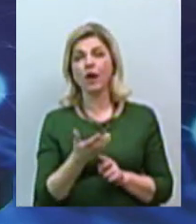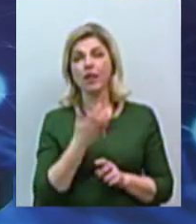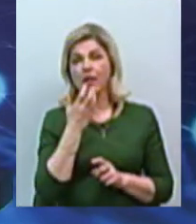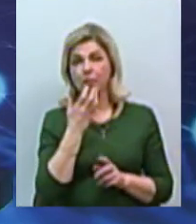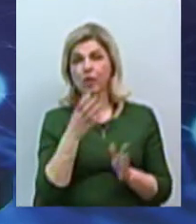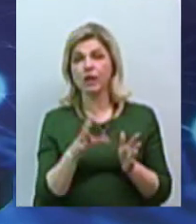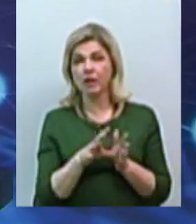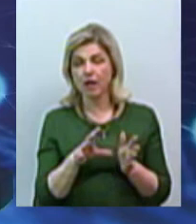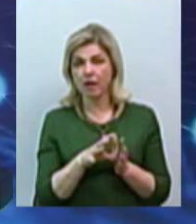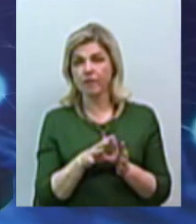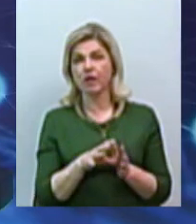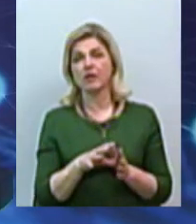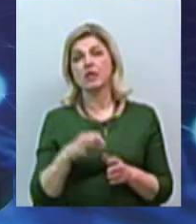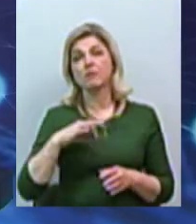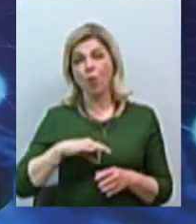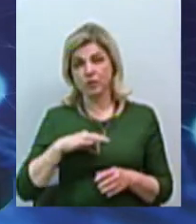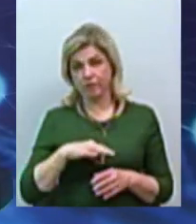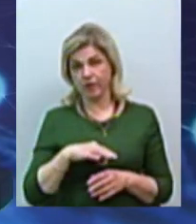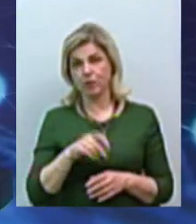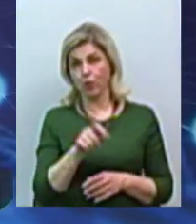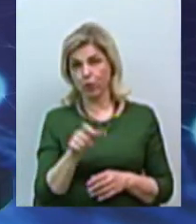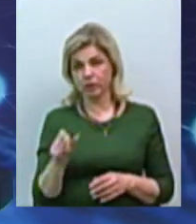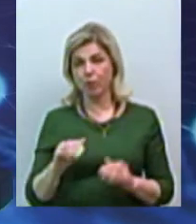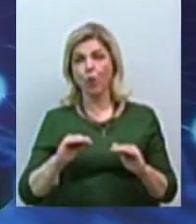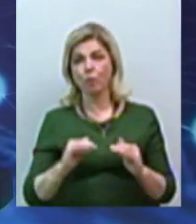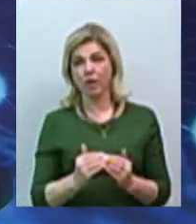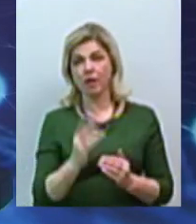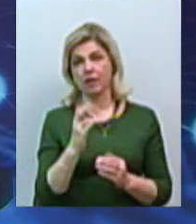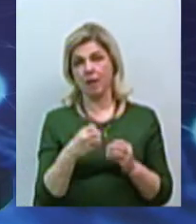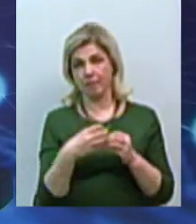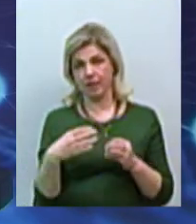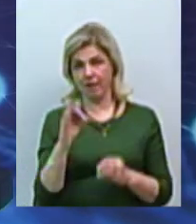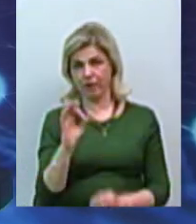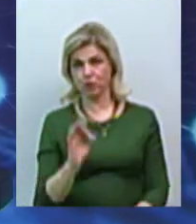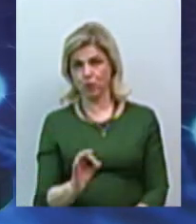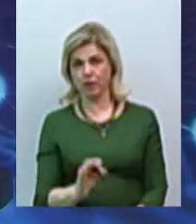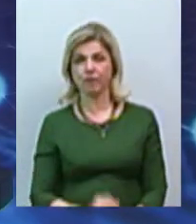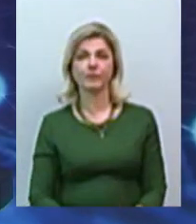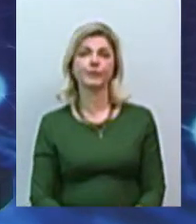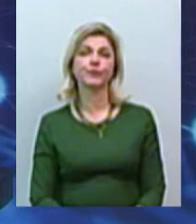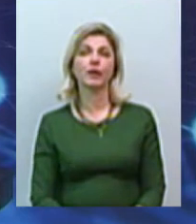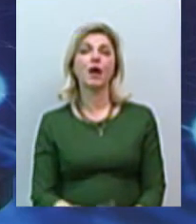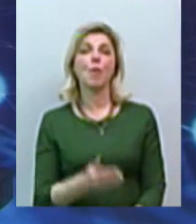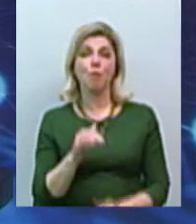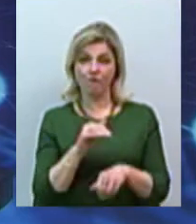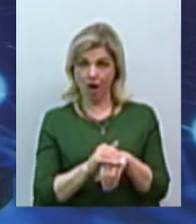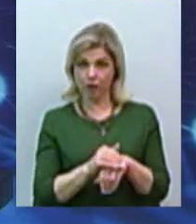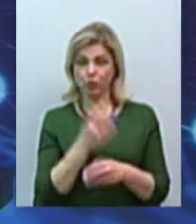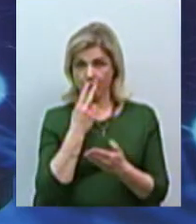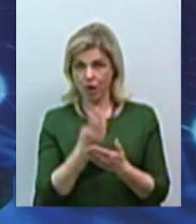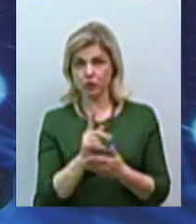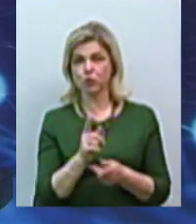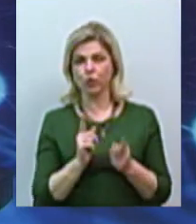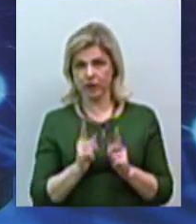енергії, реалізована споживачам, зменшилась на 15%. Тобто, ми по факту бачимо, що дійсно